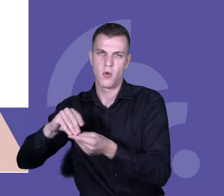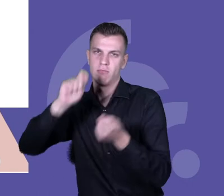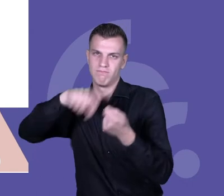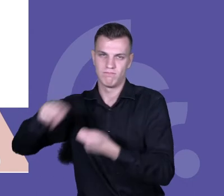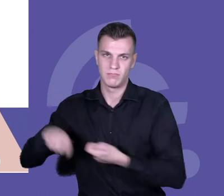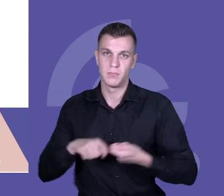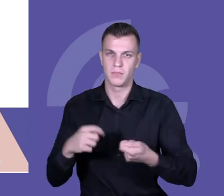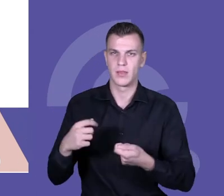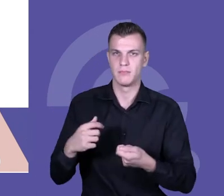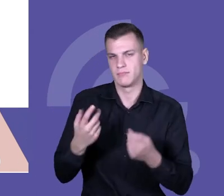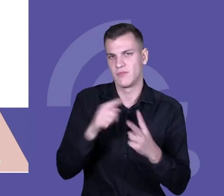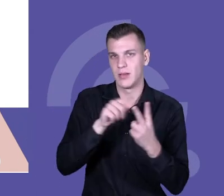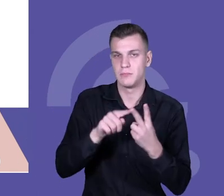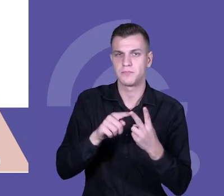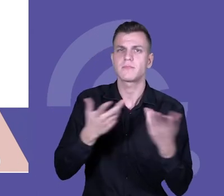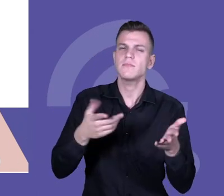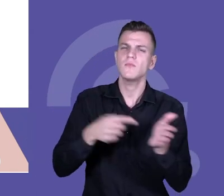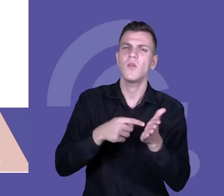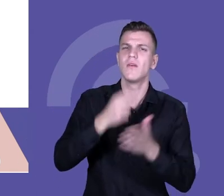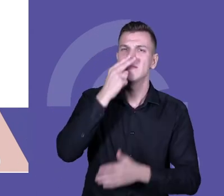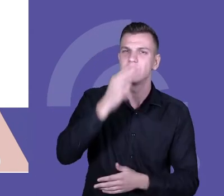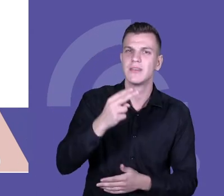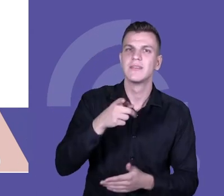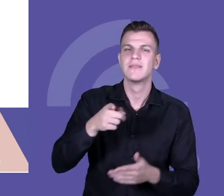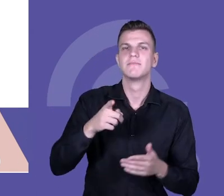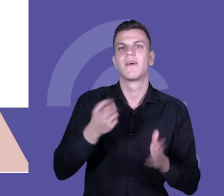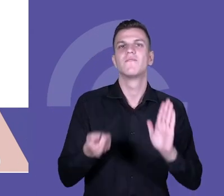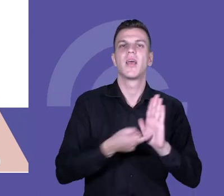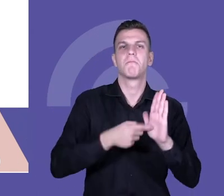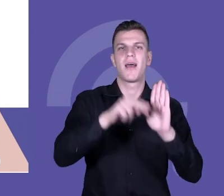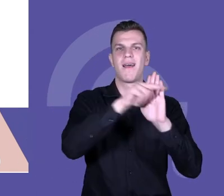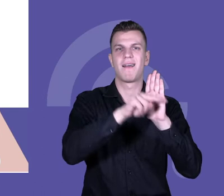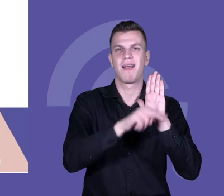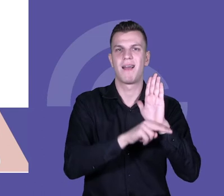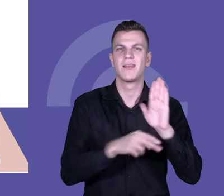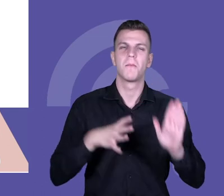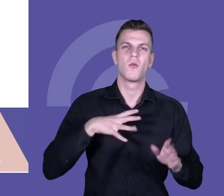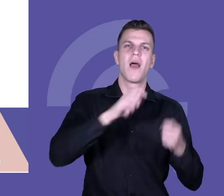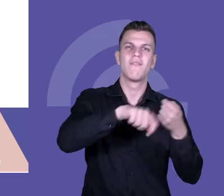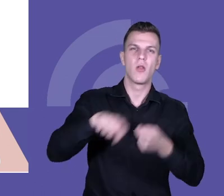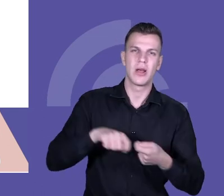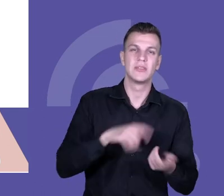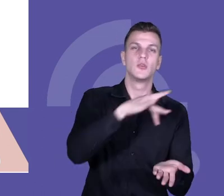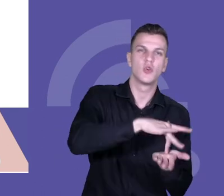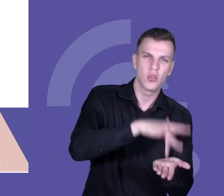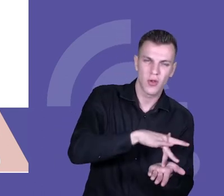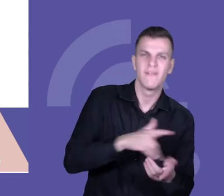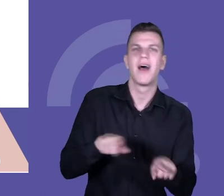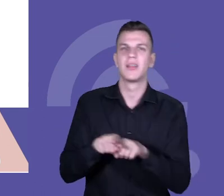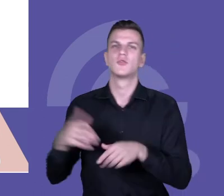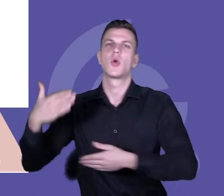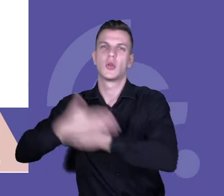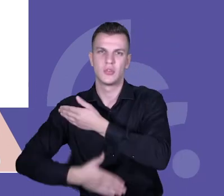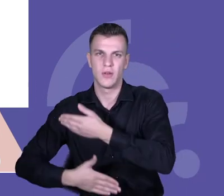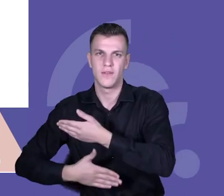tak jak widzicie tutaj Państwo, są kryteria przekrojowe zastosowanej w ewaluacji śródokresowej i końcowej, które